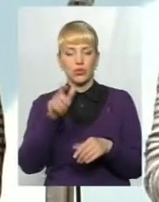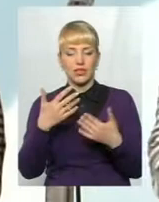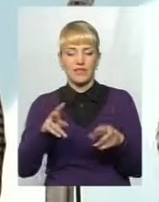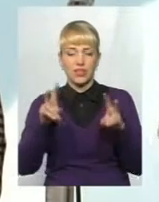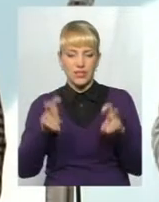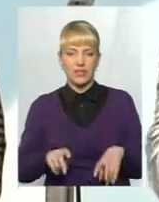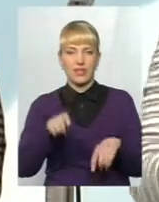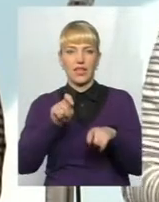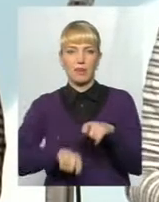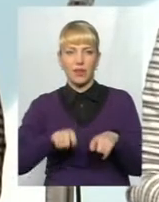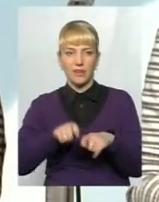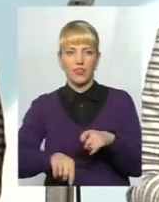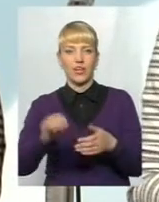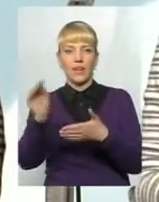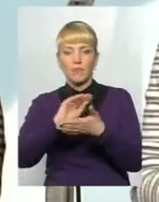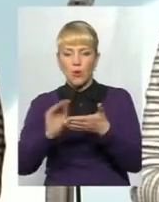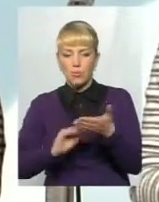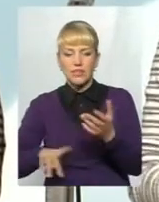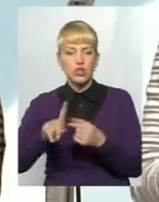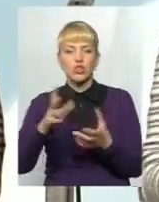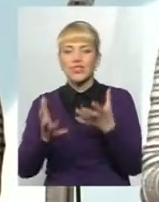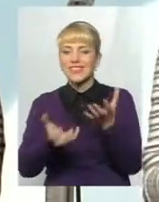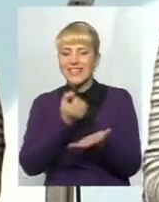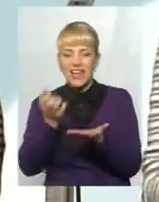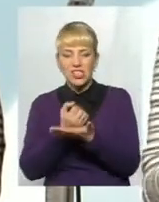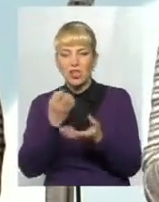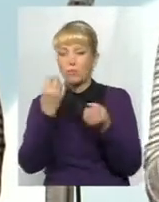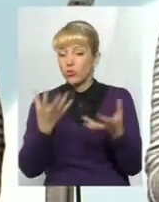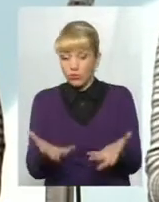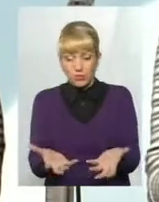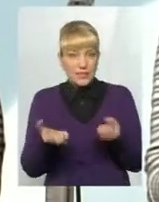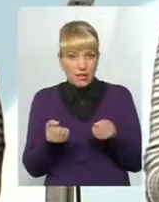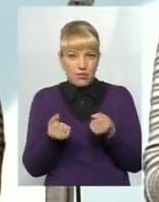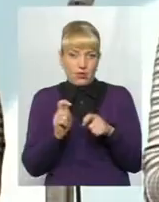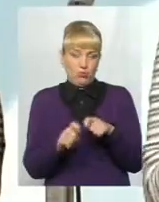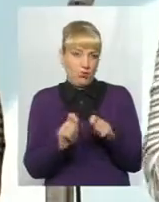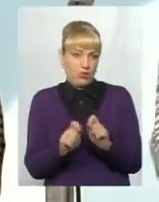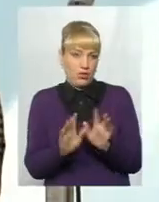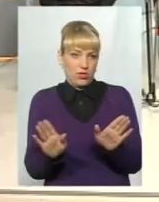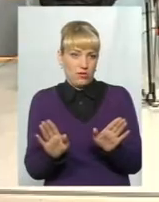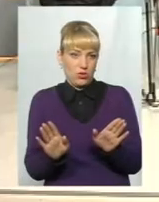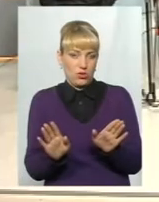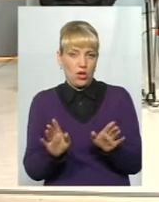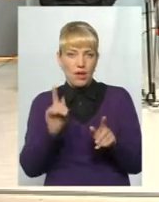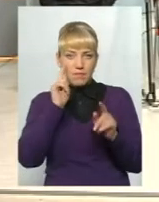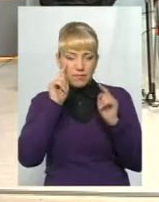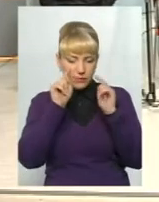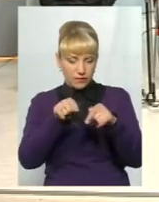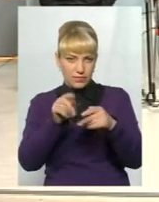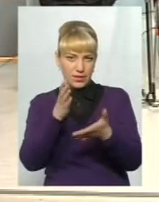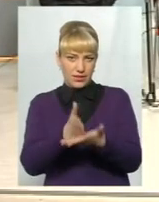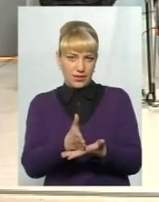перевірила, людина вже описала все, що вона знайшла. Це тільки взяти просто і перевірити. Тобто вже акценти наведені.